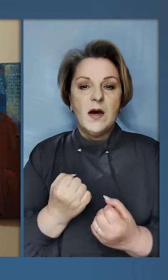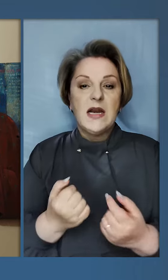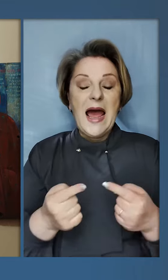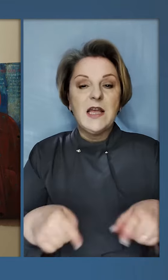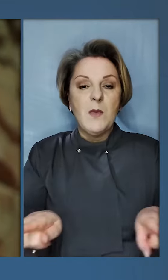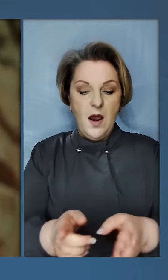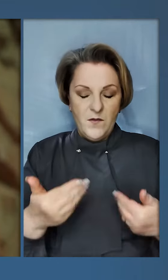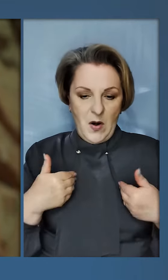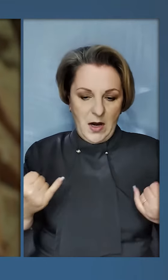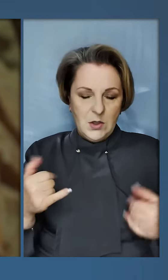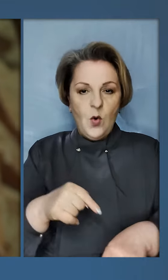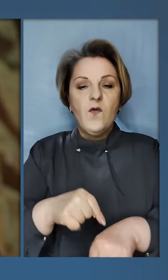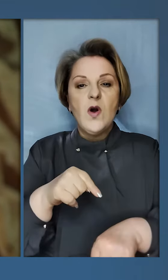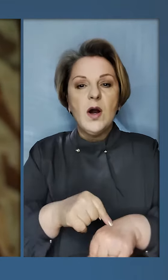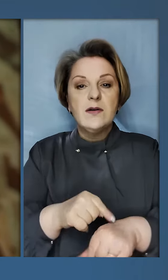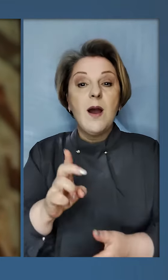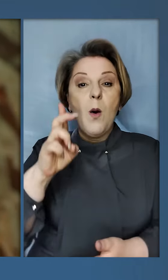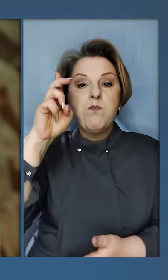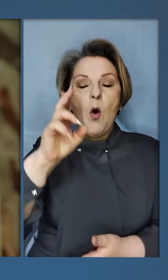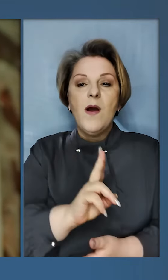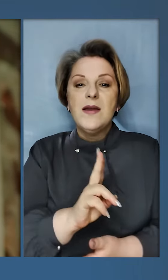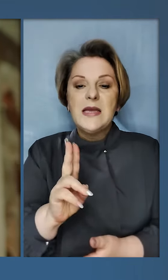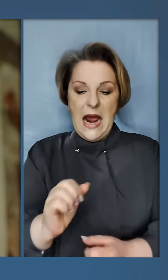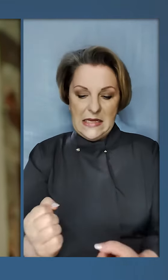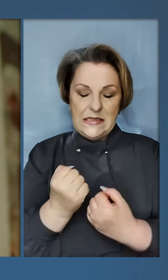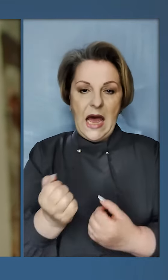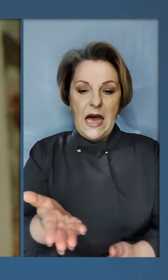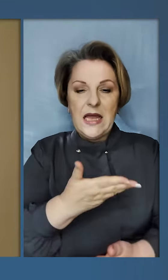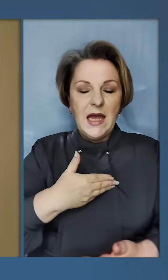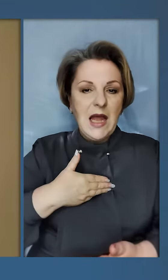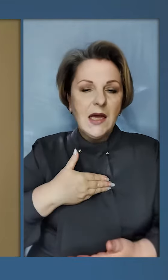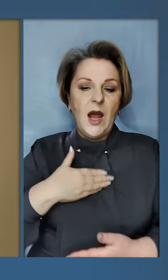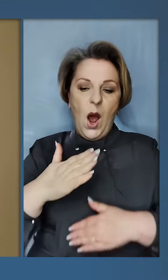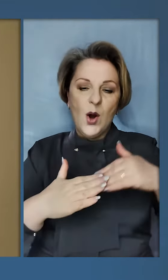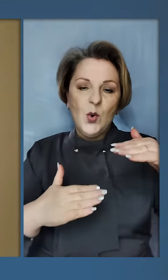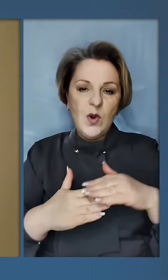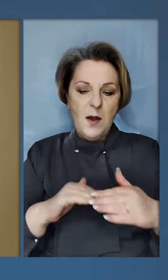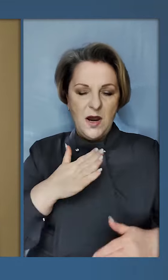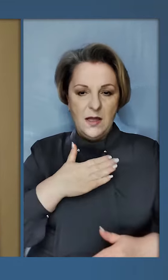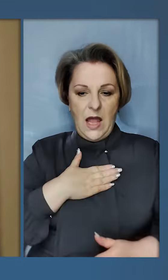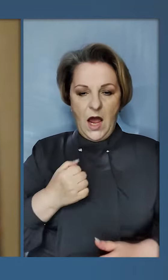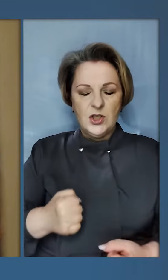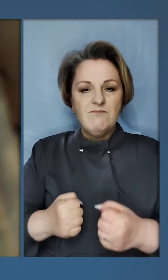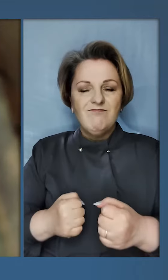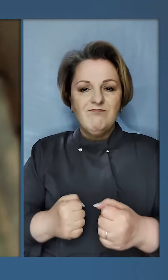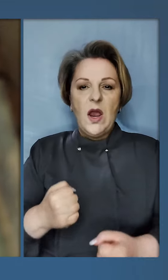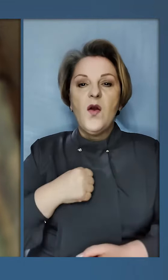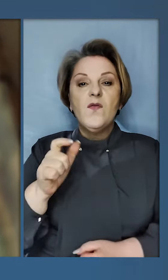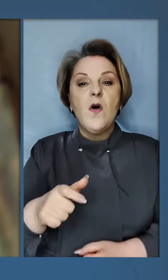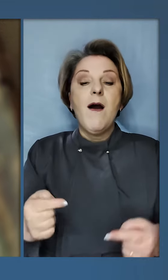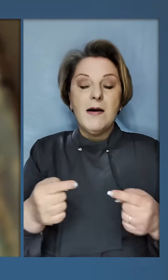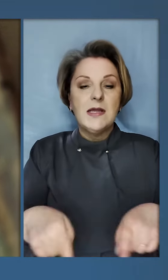сьогодні ми відчуваємо Бога, який захищає нас руками наших воїнів. Саме так